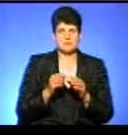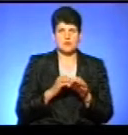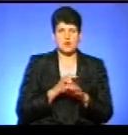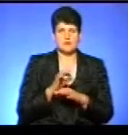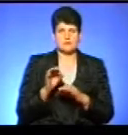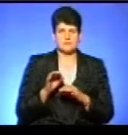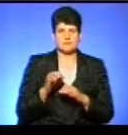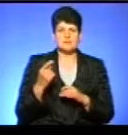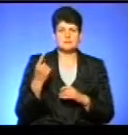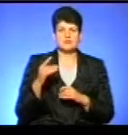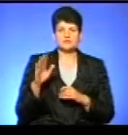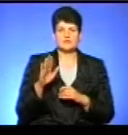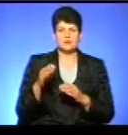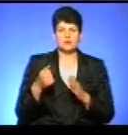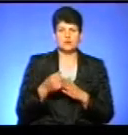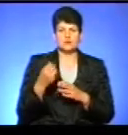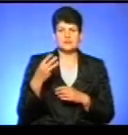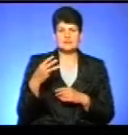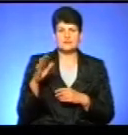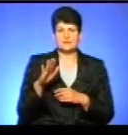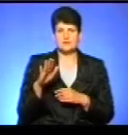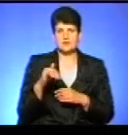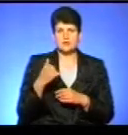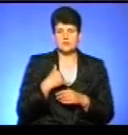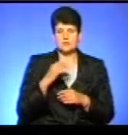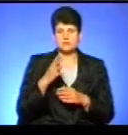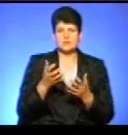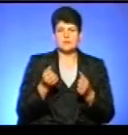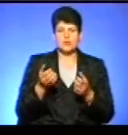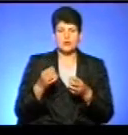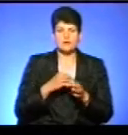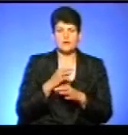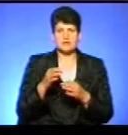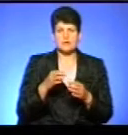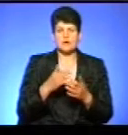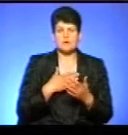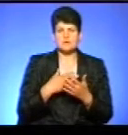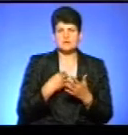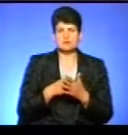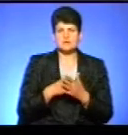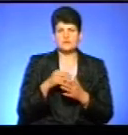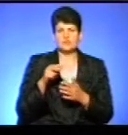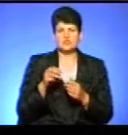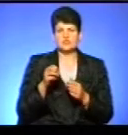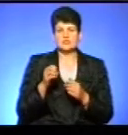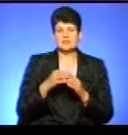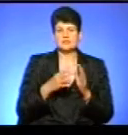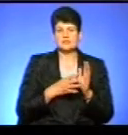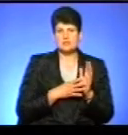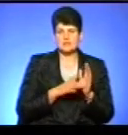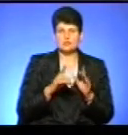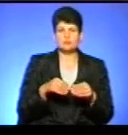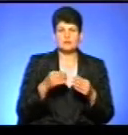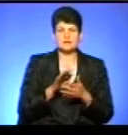З 1 вересня до 30 вересня в нас триває прийом проєктів на громадський бюджет 2019. Для того, щоб подати